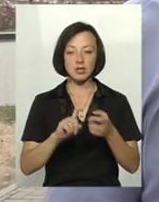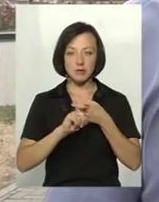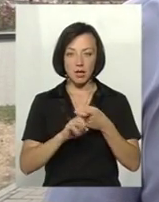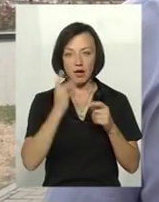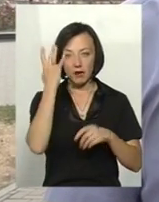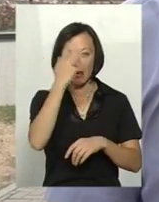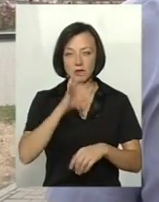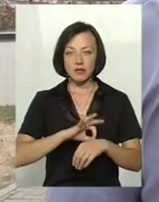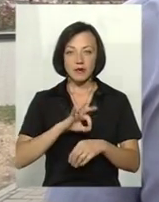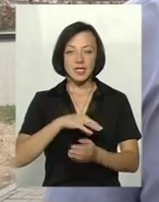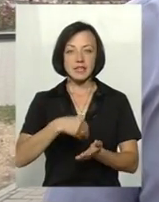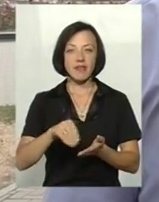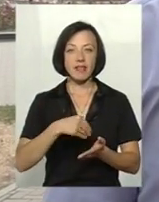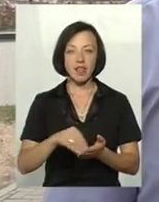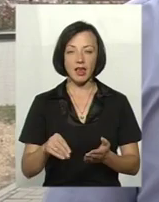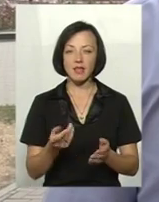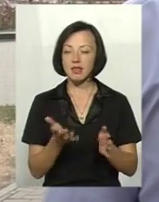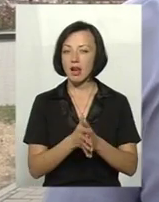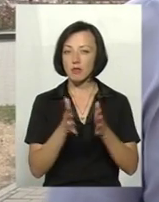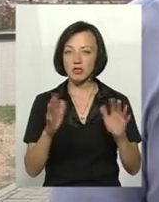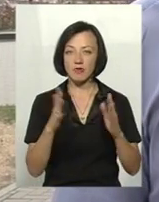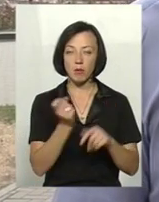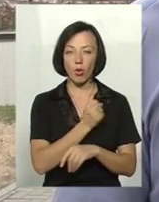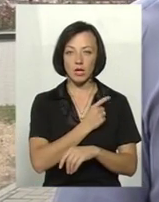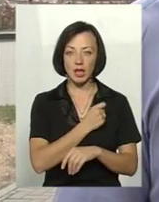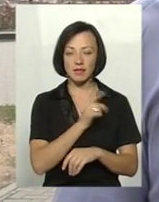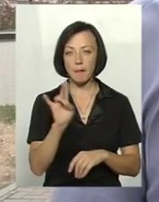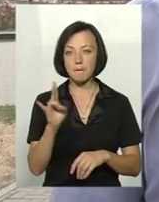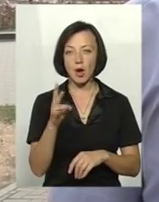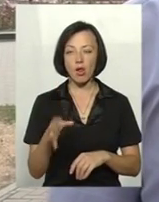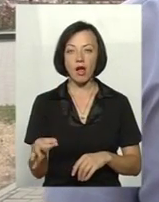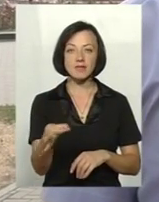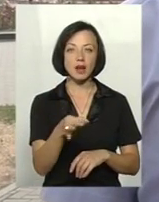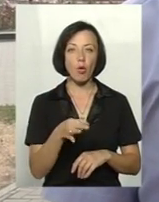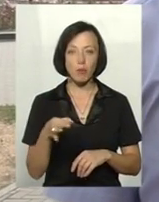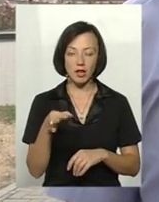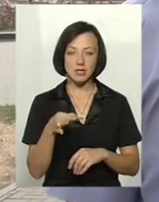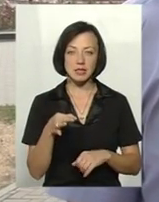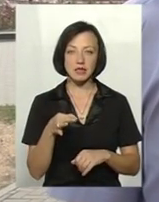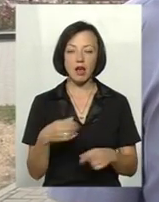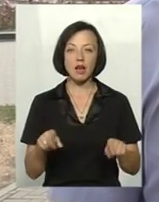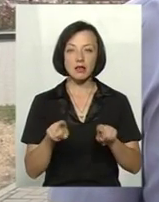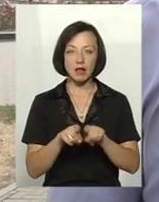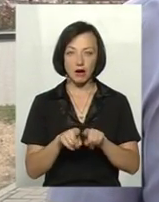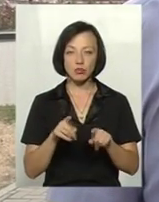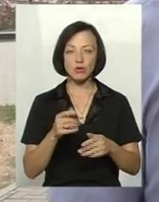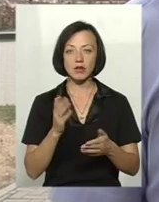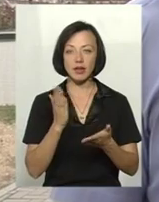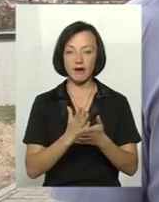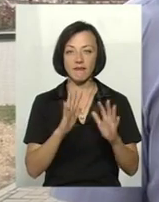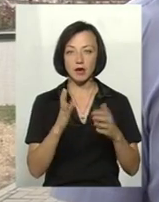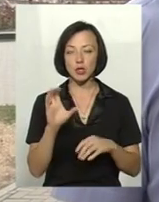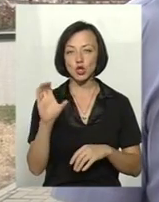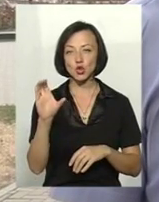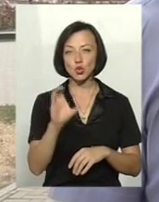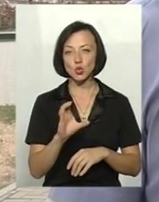африканської чуми свиней. Найбільше випадків – це Одеська і Миколаївська область. Також останні випадки – це Суми,